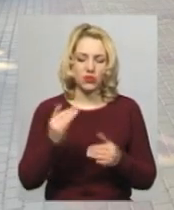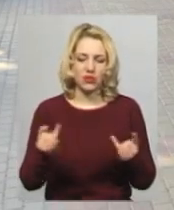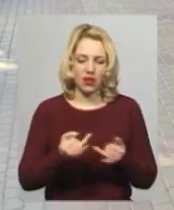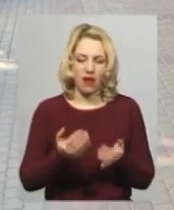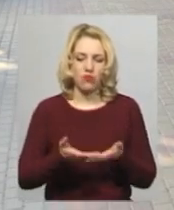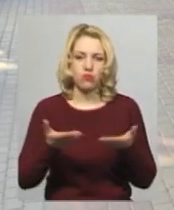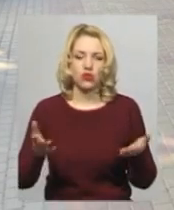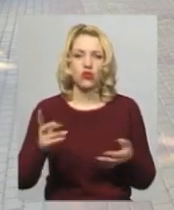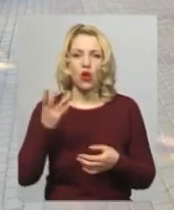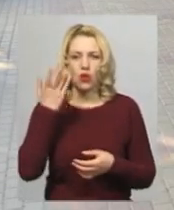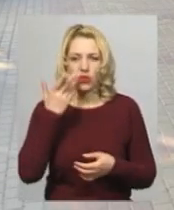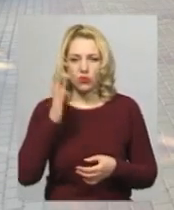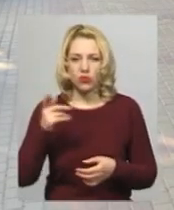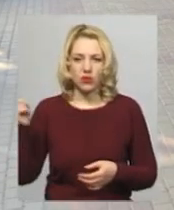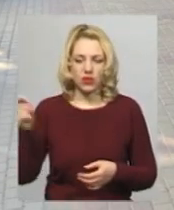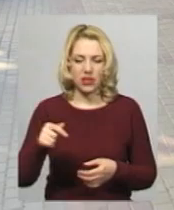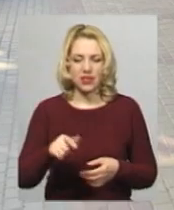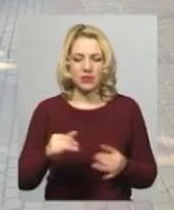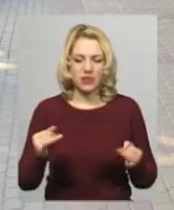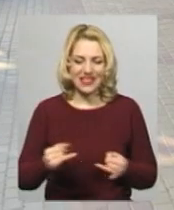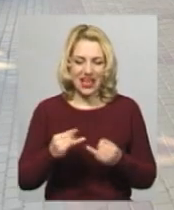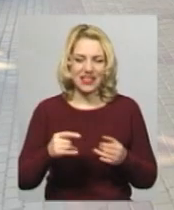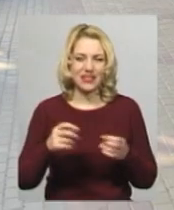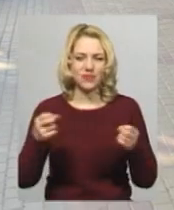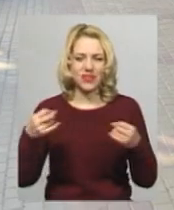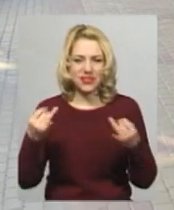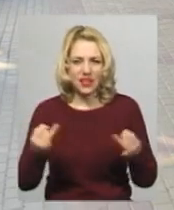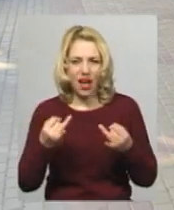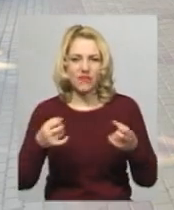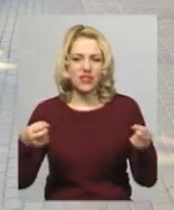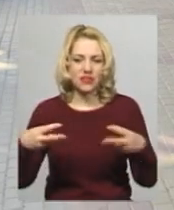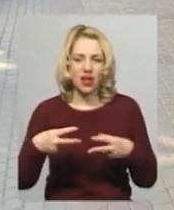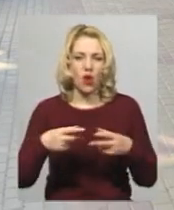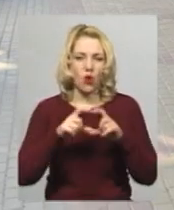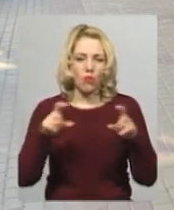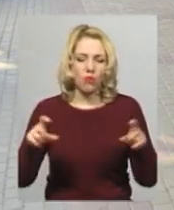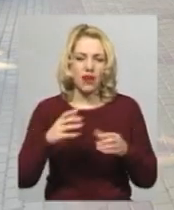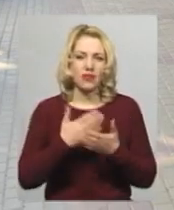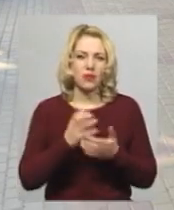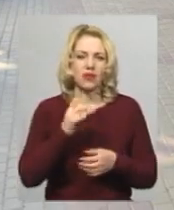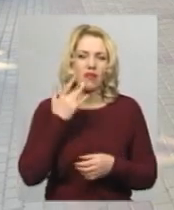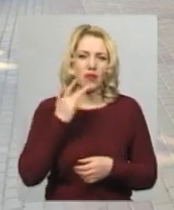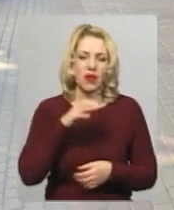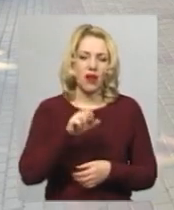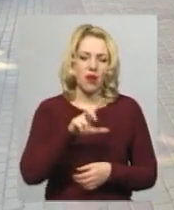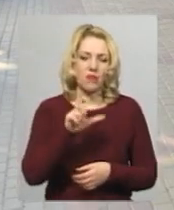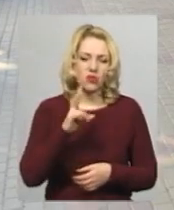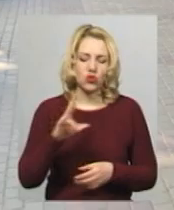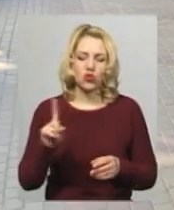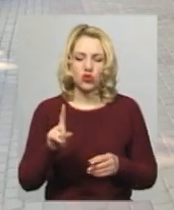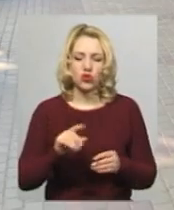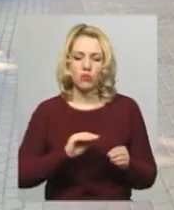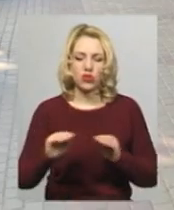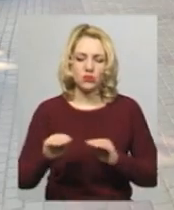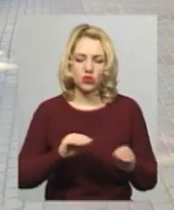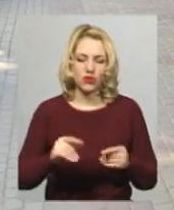компанії, як сьогодні, наприклад, в Америці працюють, Амазон, чи інші компанії, які хочуть розміщати свої товари і реалізовувати їх не тільки в